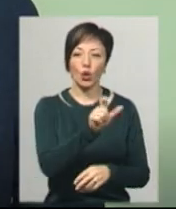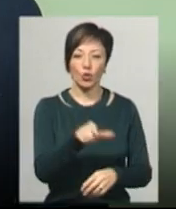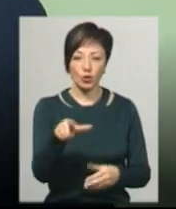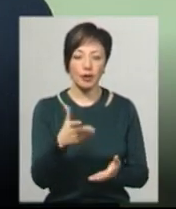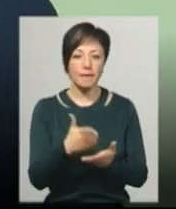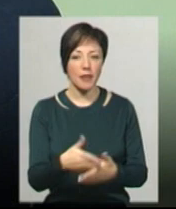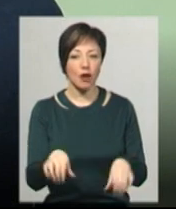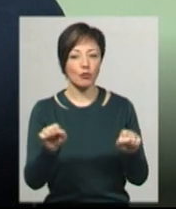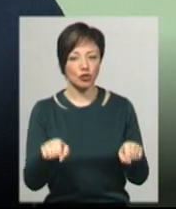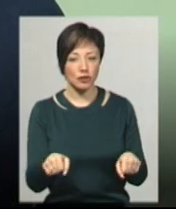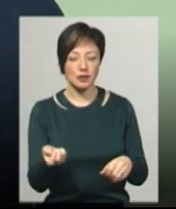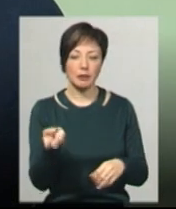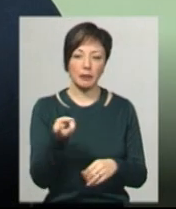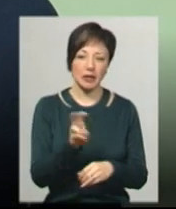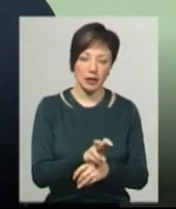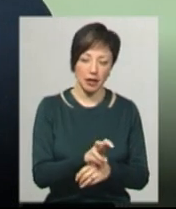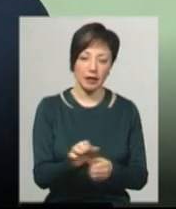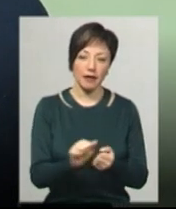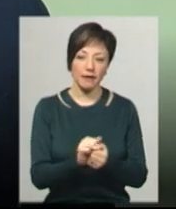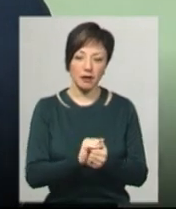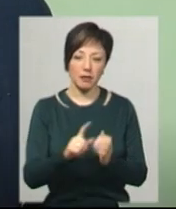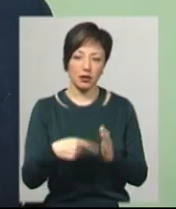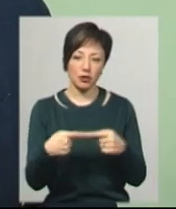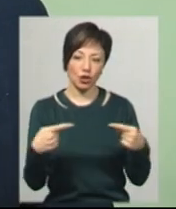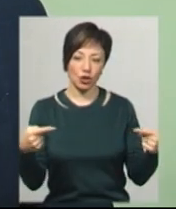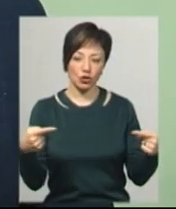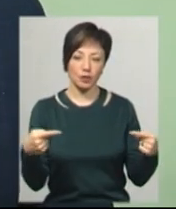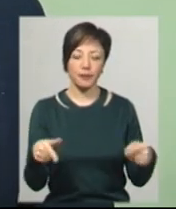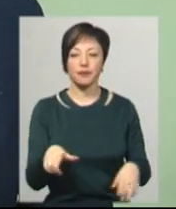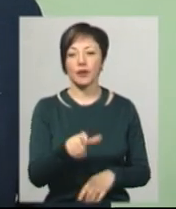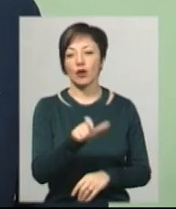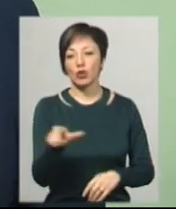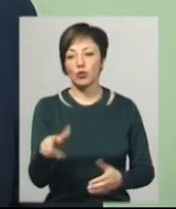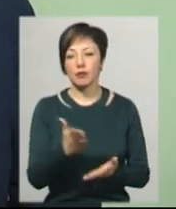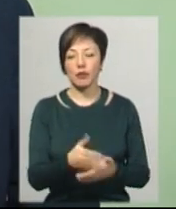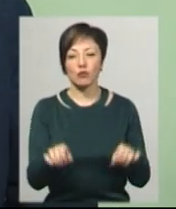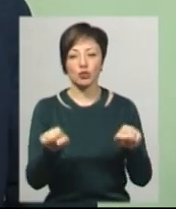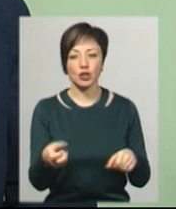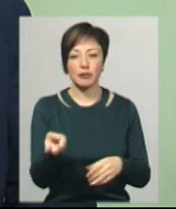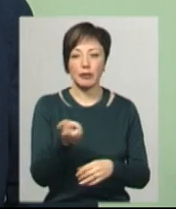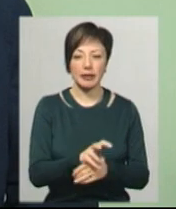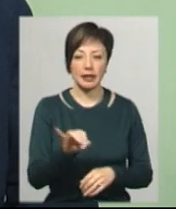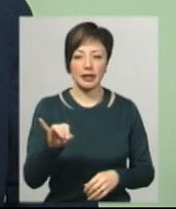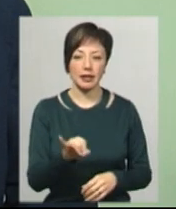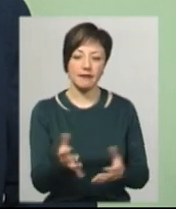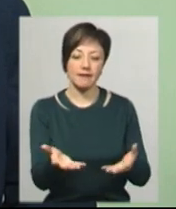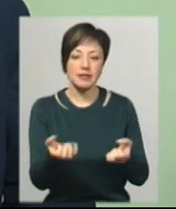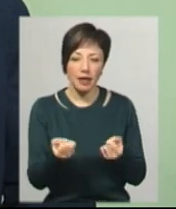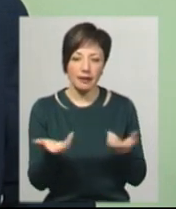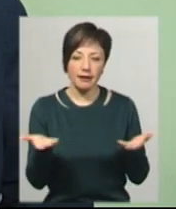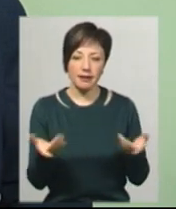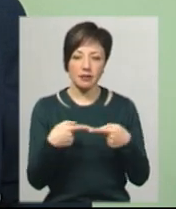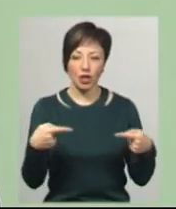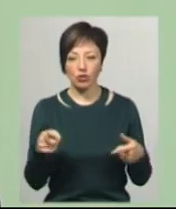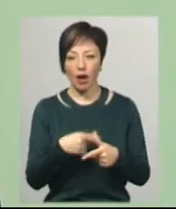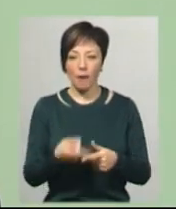можливість прийти випрати речі, де люди мають можливість прийти і взяти якісь речі